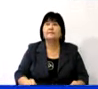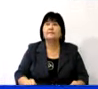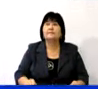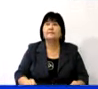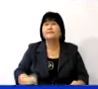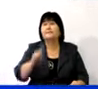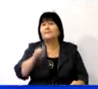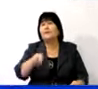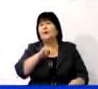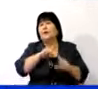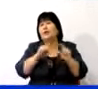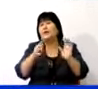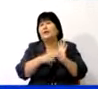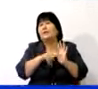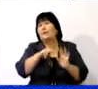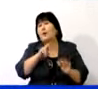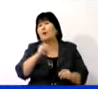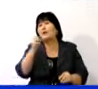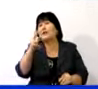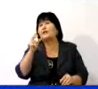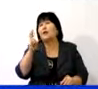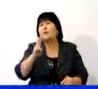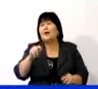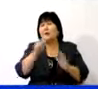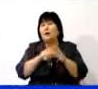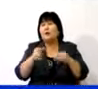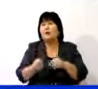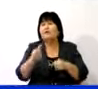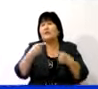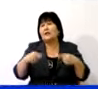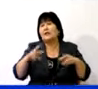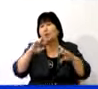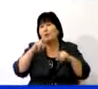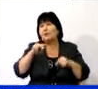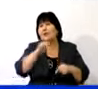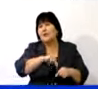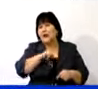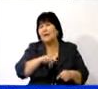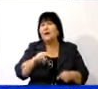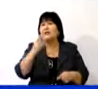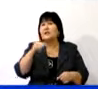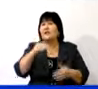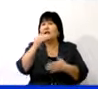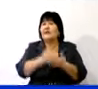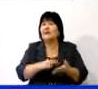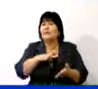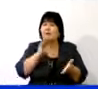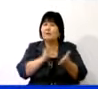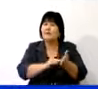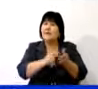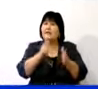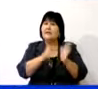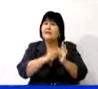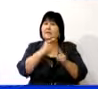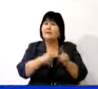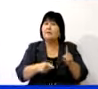В данном учреждении с 9 по 13 ноября мониторинговая группа выявила ряд упущений в работе. Штатным расписанием предусмотрено 7,5